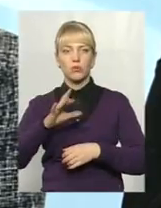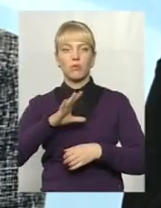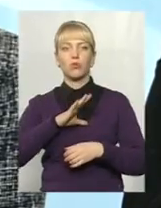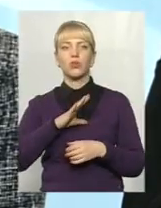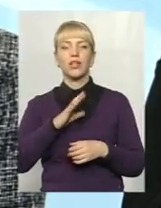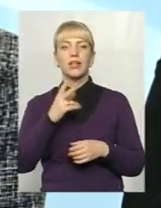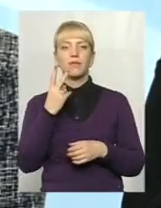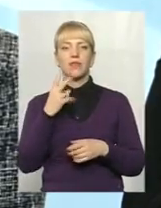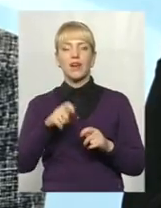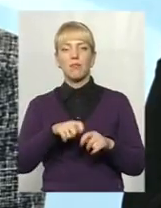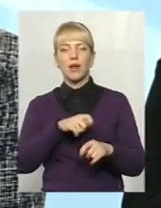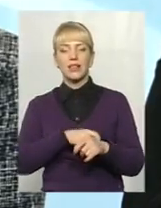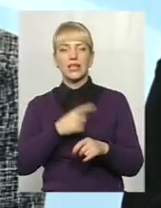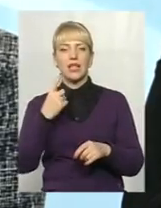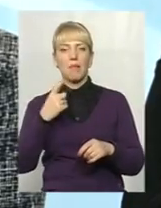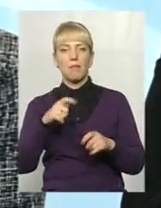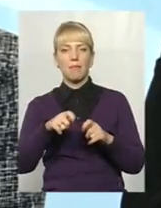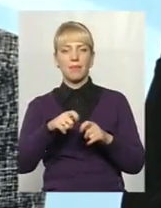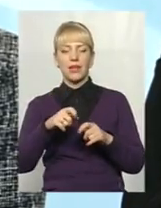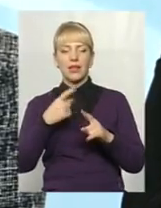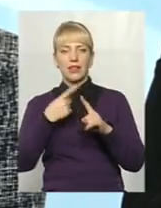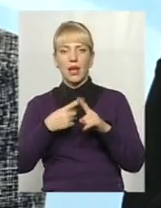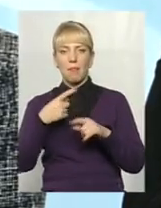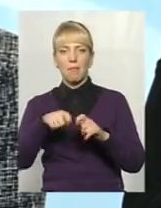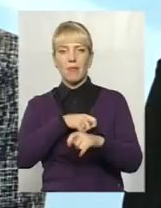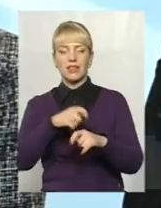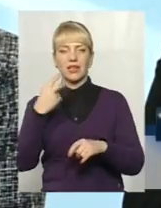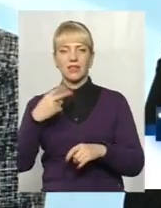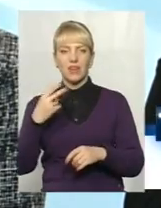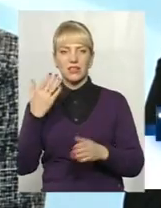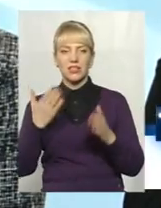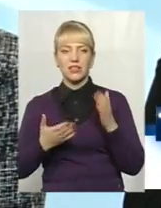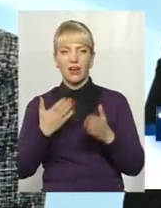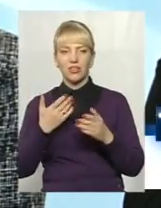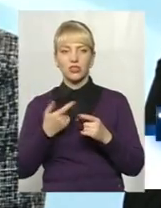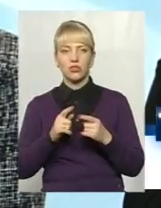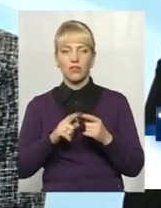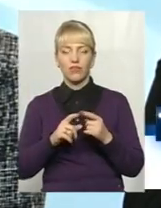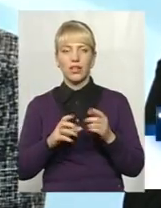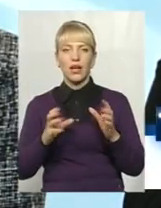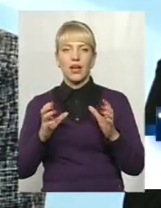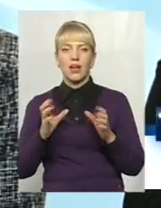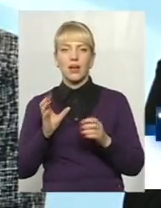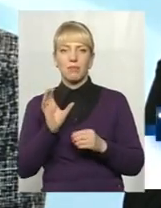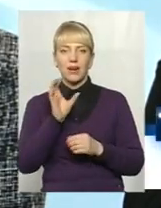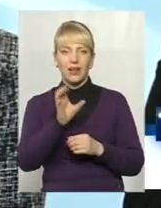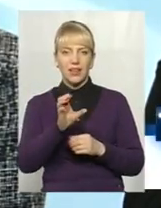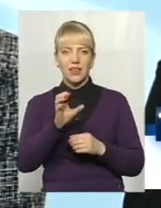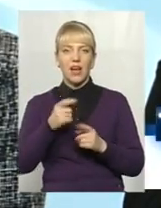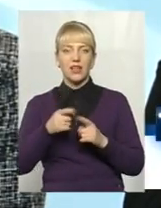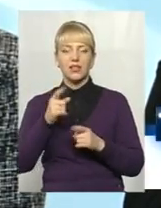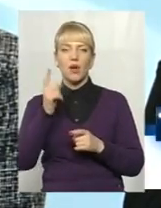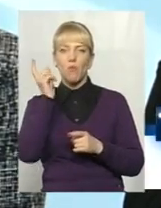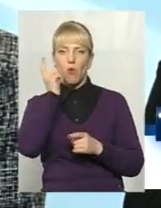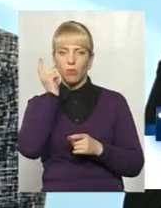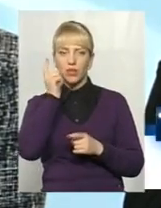метра на метр там 20. Ви, якщо прикладаєте до нього мобільний телефон, то можете бачити відеосюжет